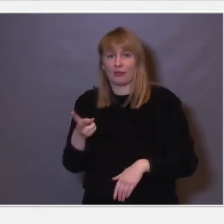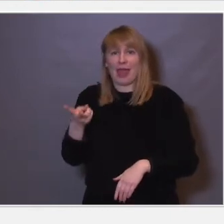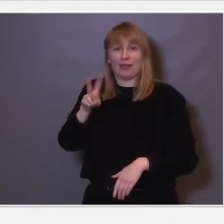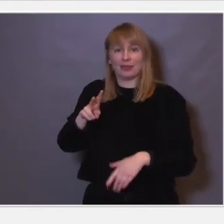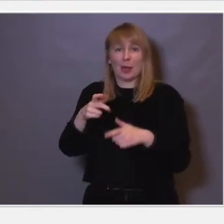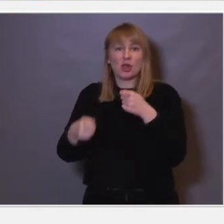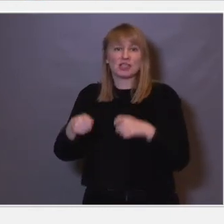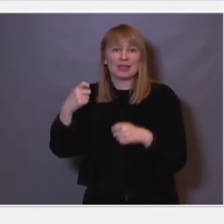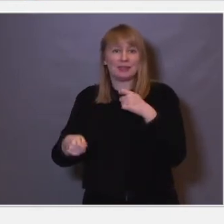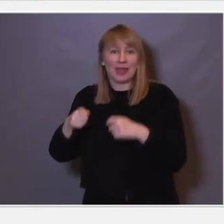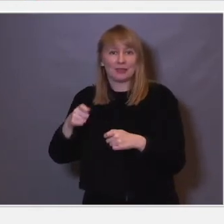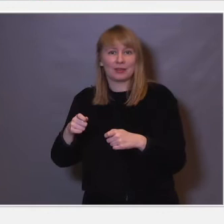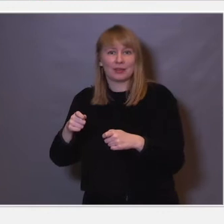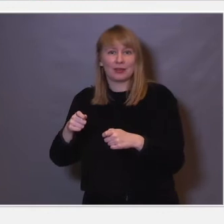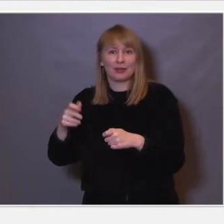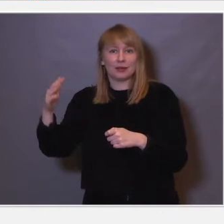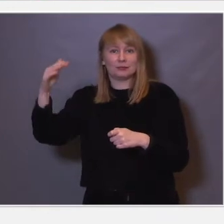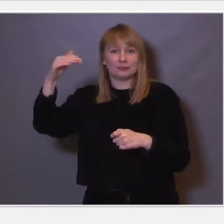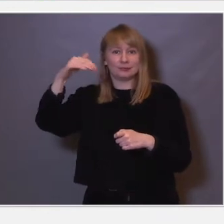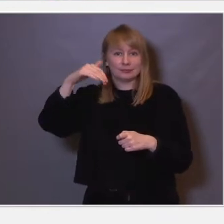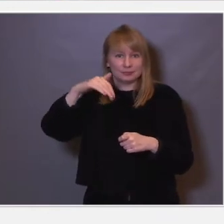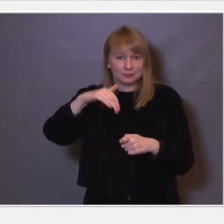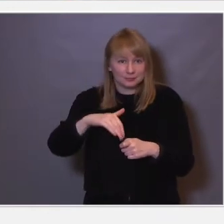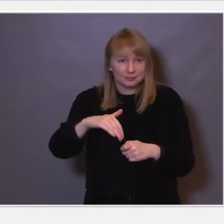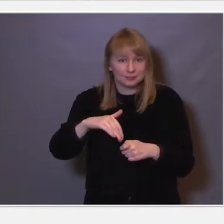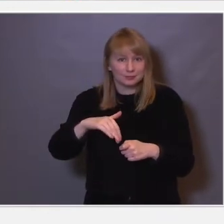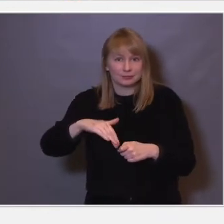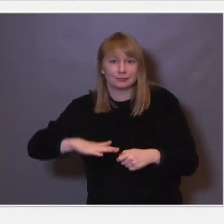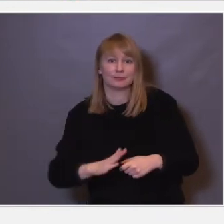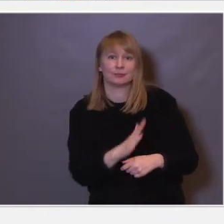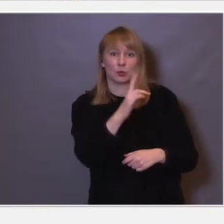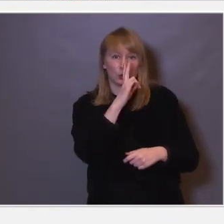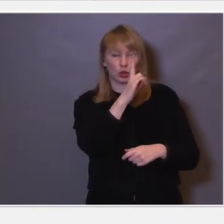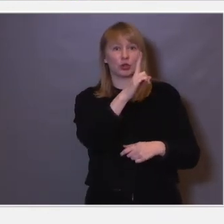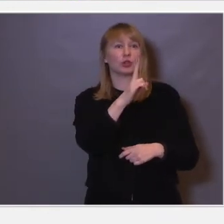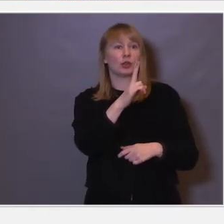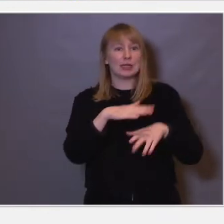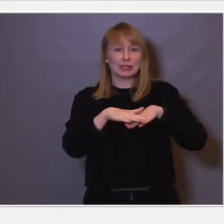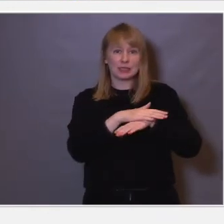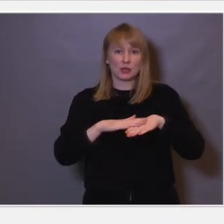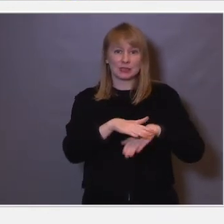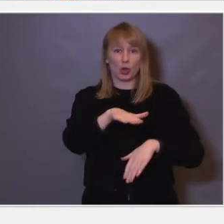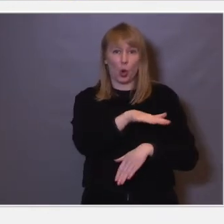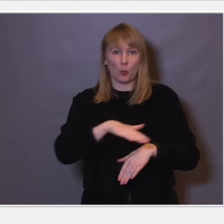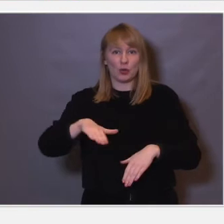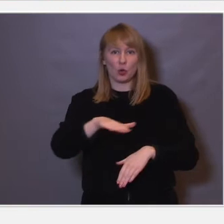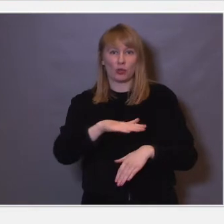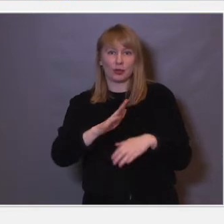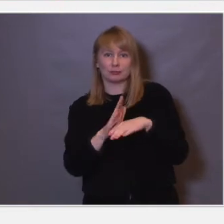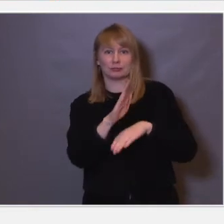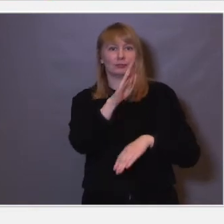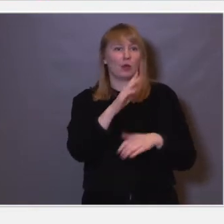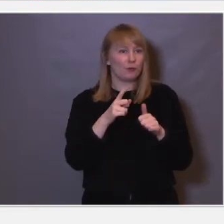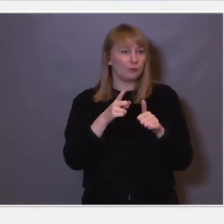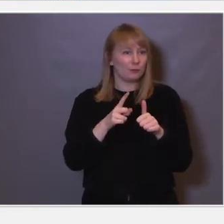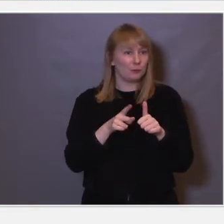plastisitet, og så lukker det vinduet seg. Og så kommer et nytt område, så ser man seg at sansområdene blir først